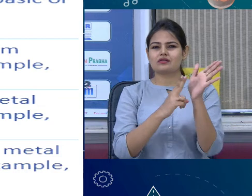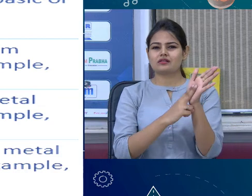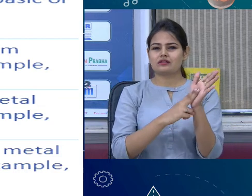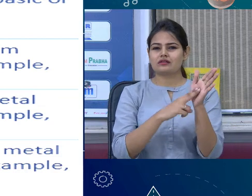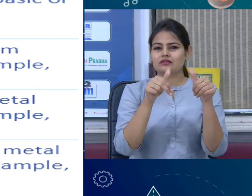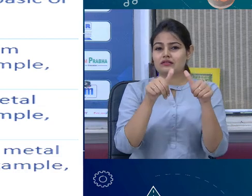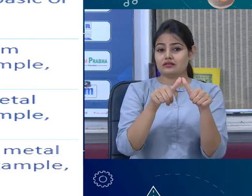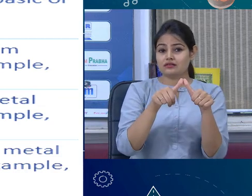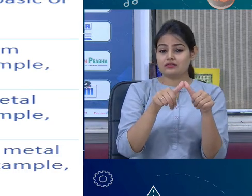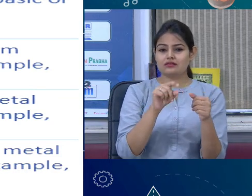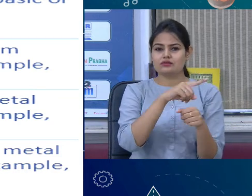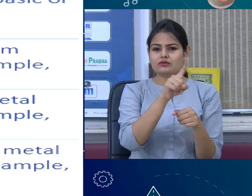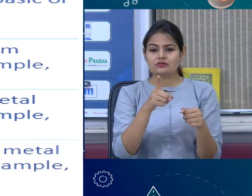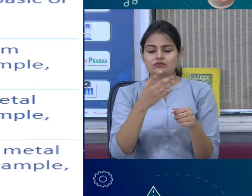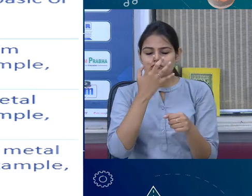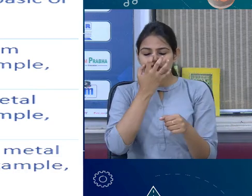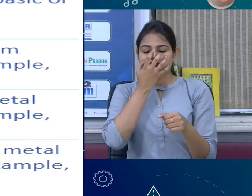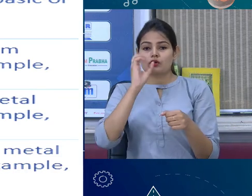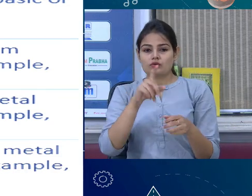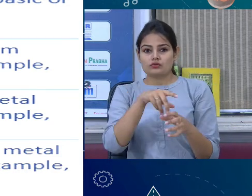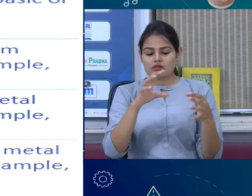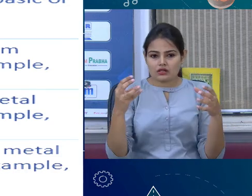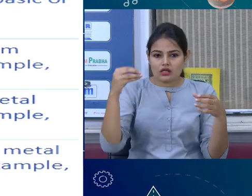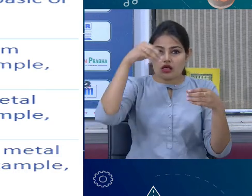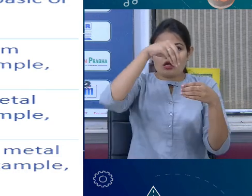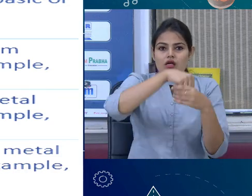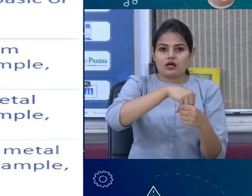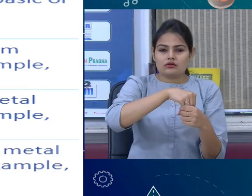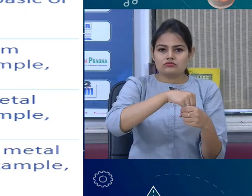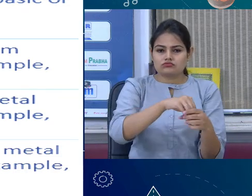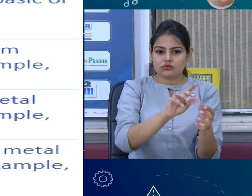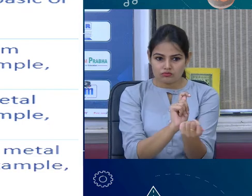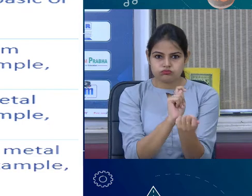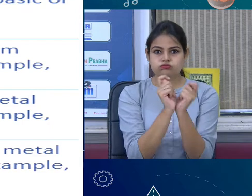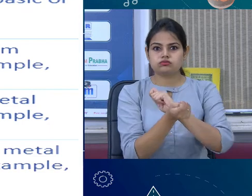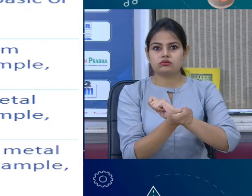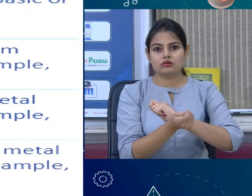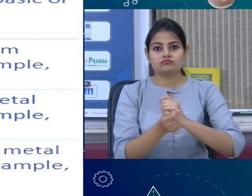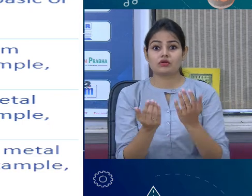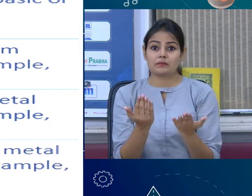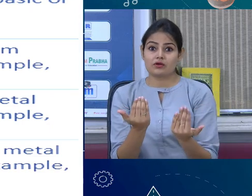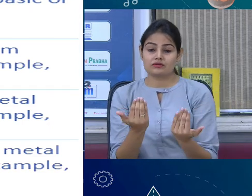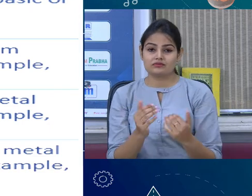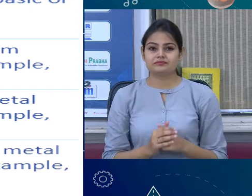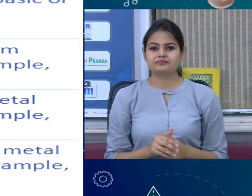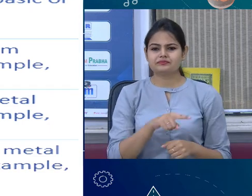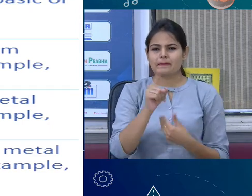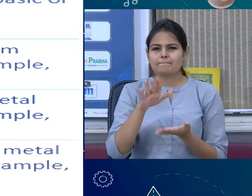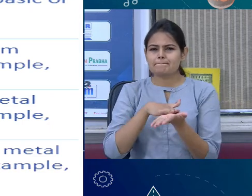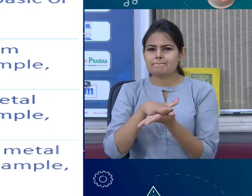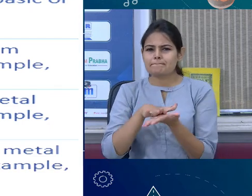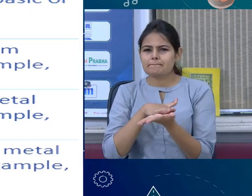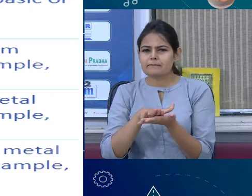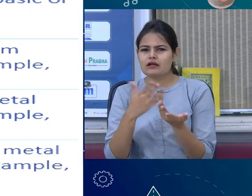हमेशा oxygen के साथ रियाट परके, वो basic oxide या एंफितरिक oxide बनाते हैं. Basic oxide मतलब basis होते हैं,